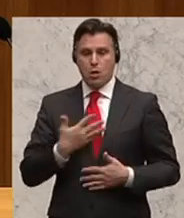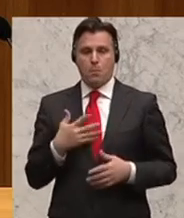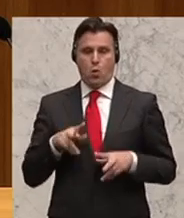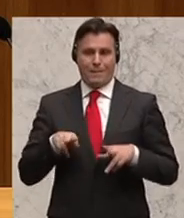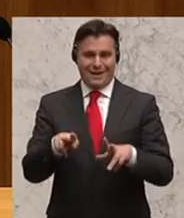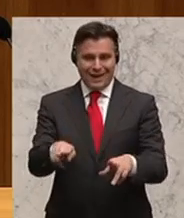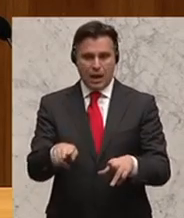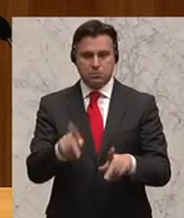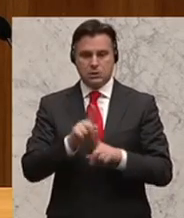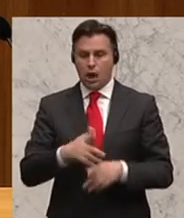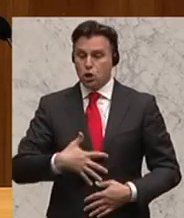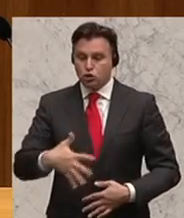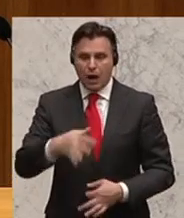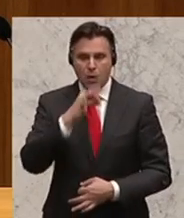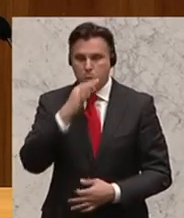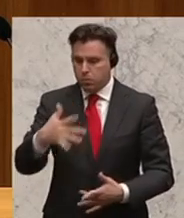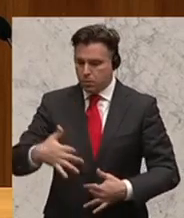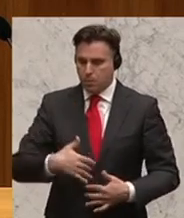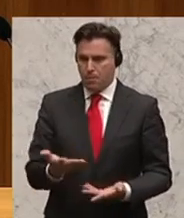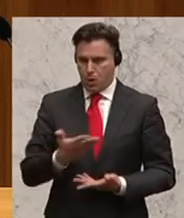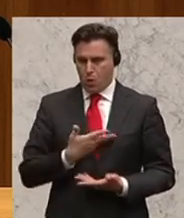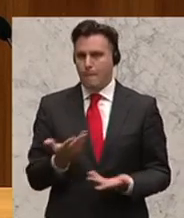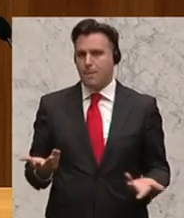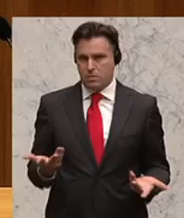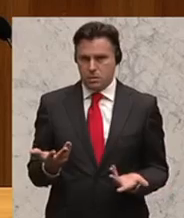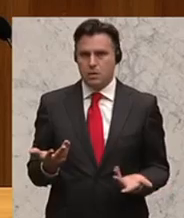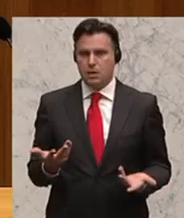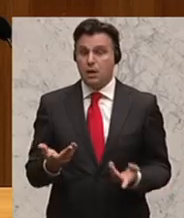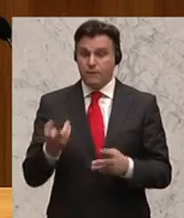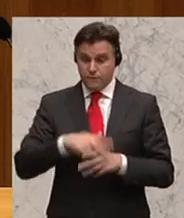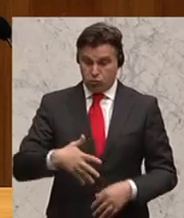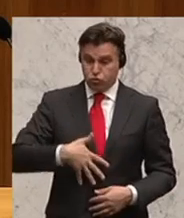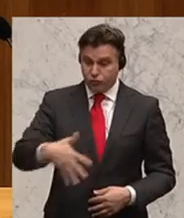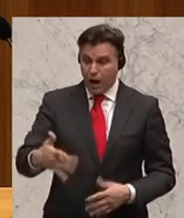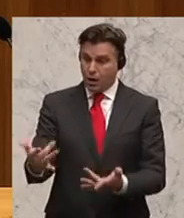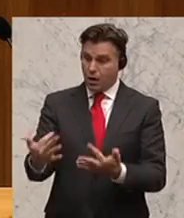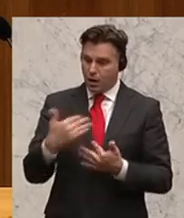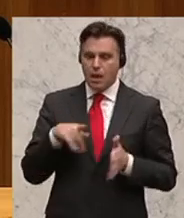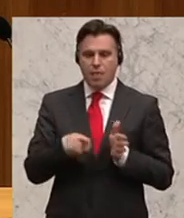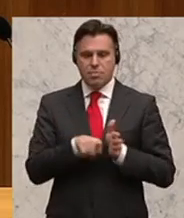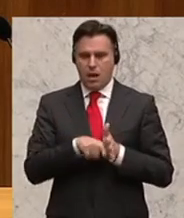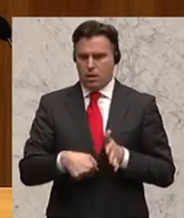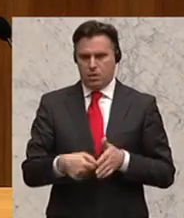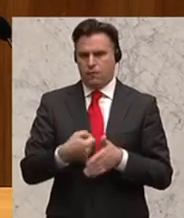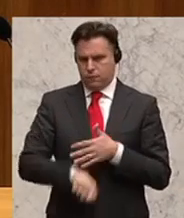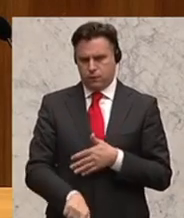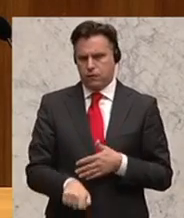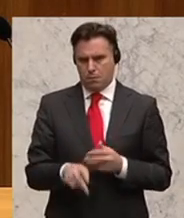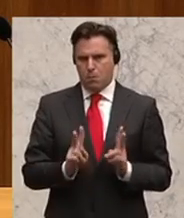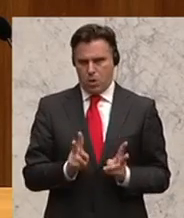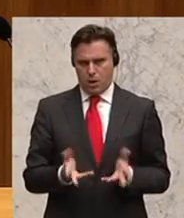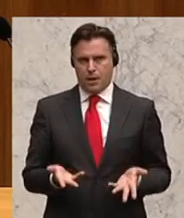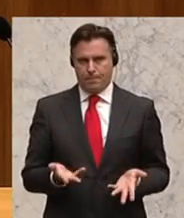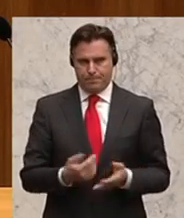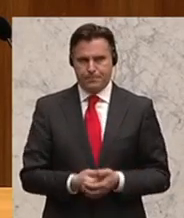ist, die Fruchtbarkeit beeinträchtigt bei Schwangerschaften extrem negative Konsequenzen für den Embryo